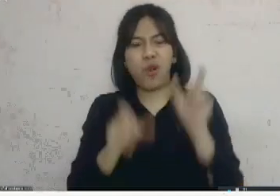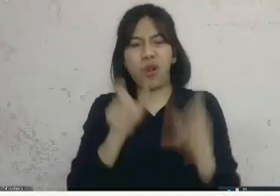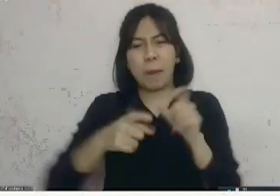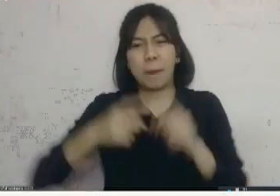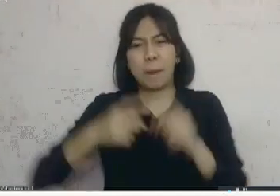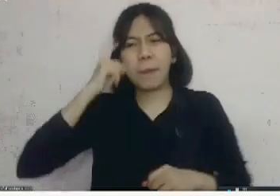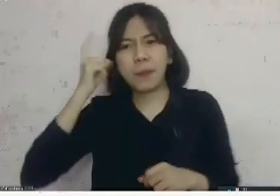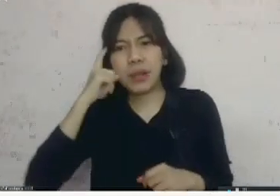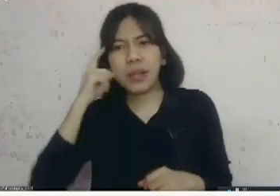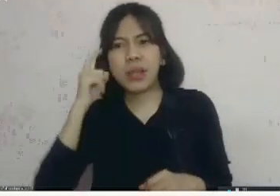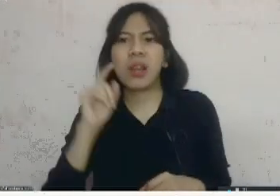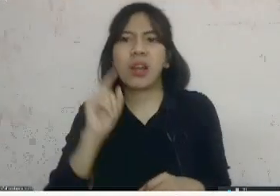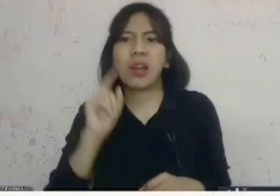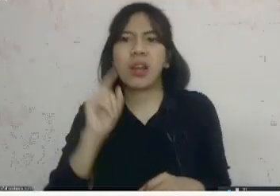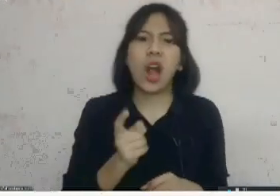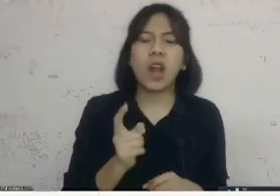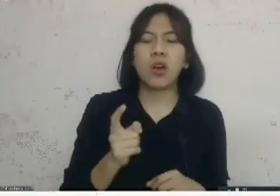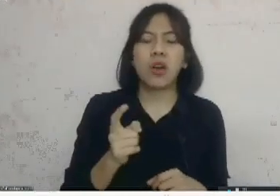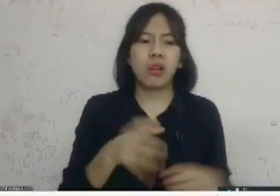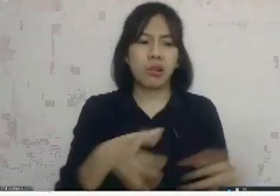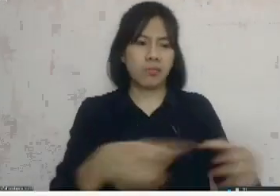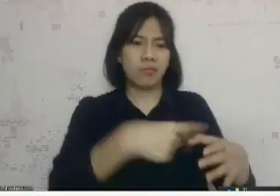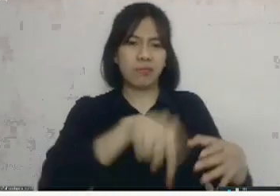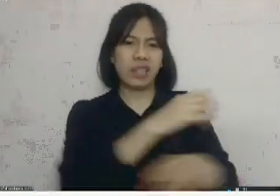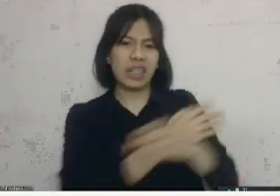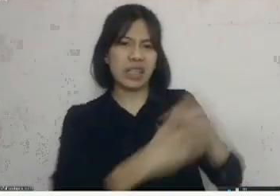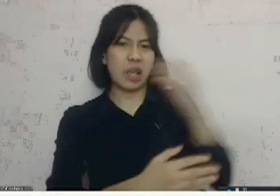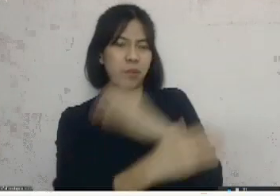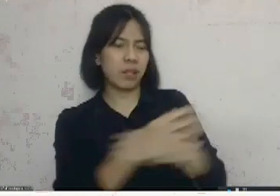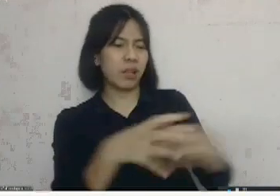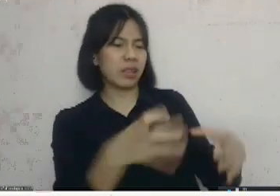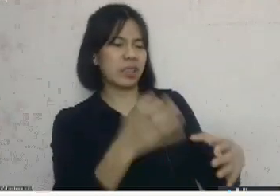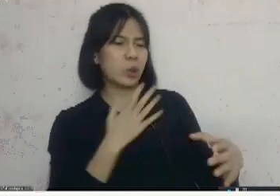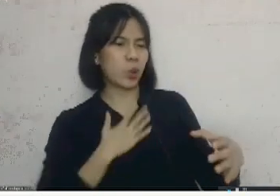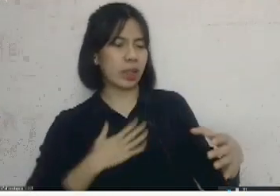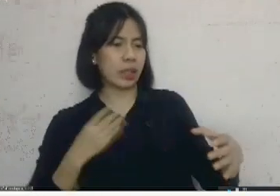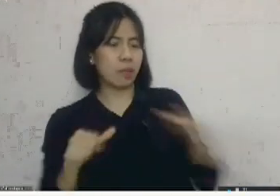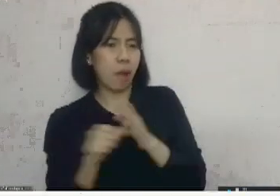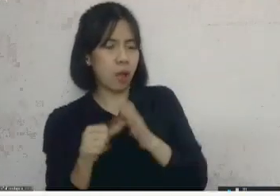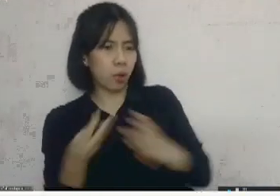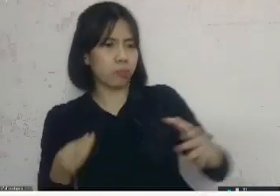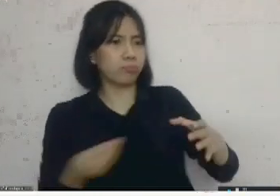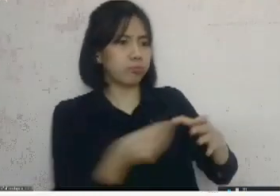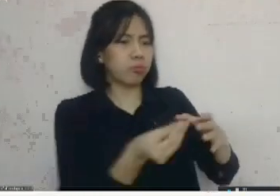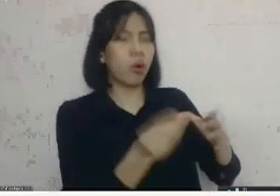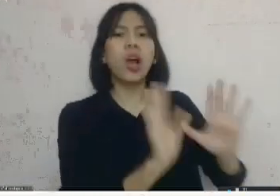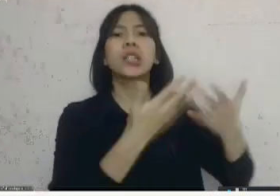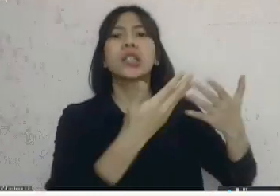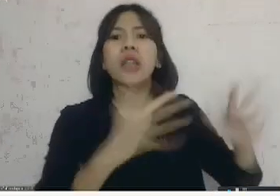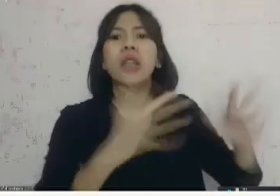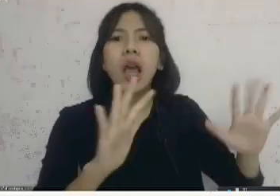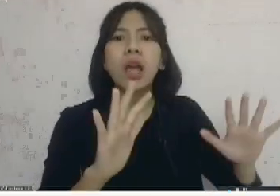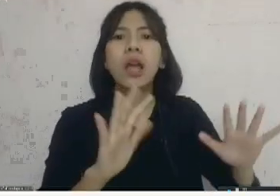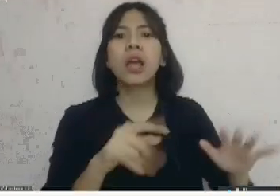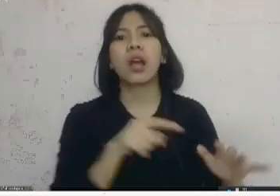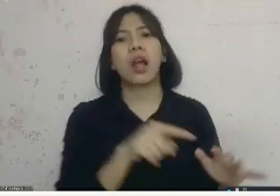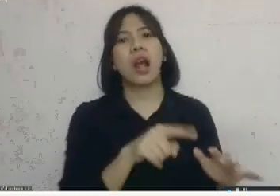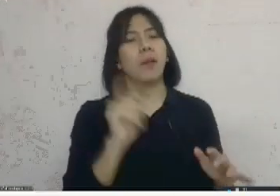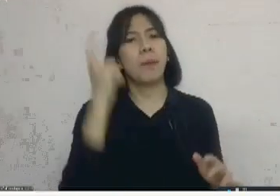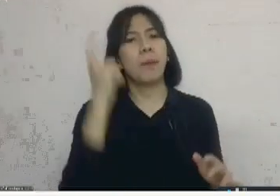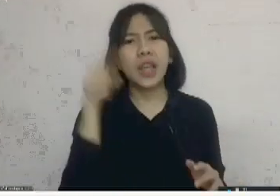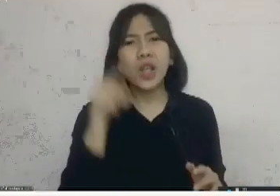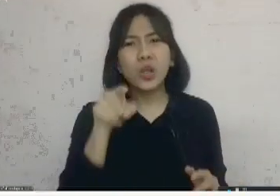bahwa kalau masih konsepnya charity base ya cukup dikasih bantuan selesai tapi tidak sampai itu gitu mungkin secara hidup ya bisa hidup cuman